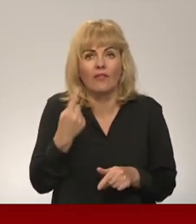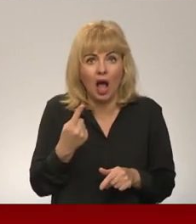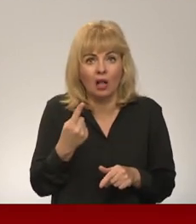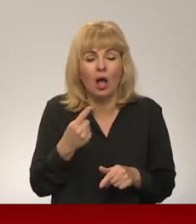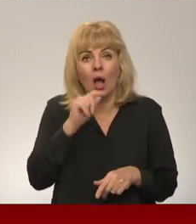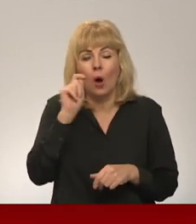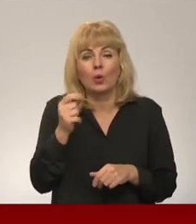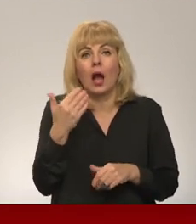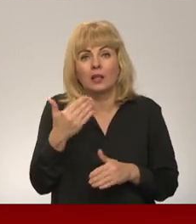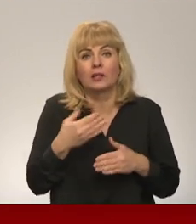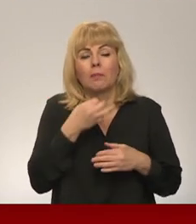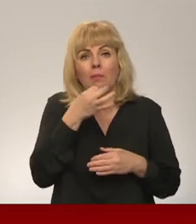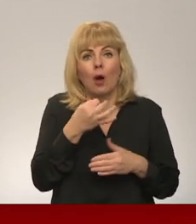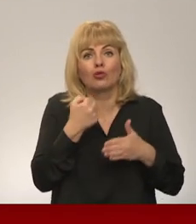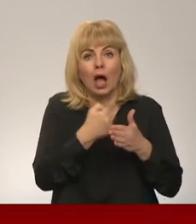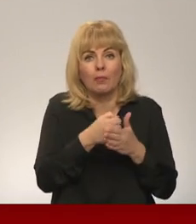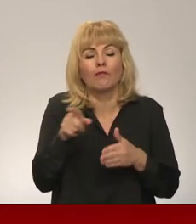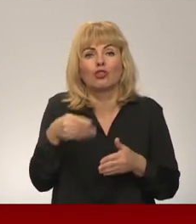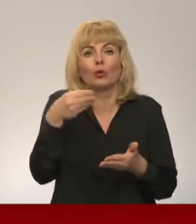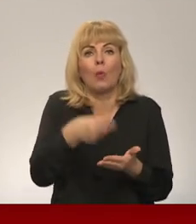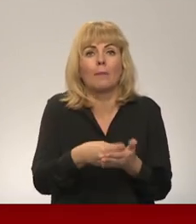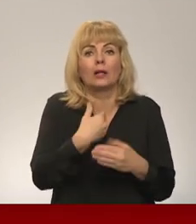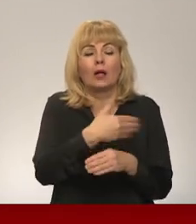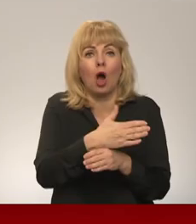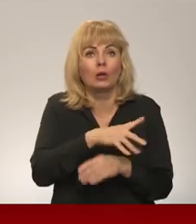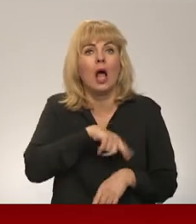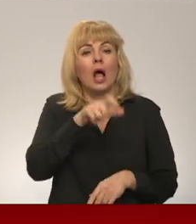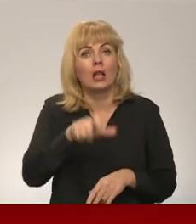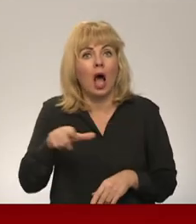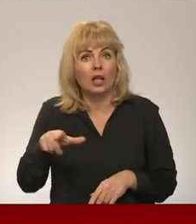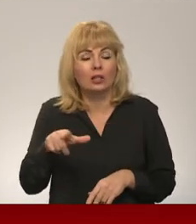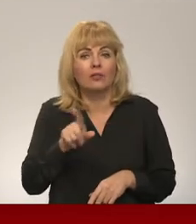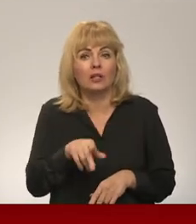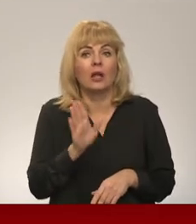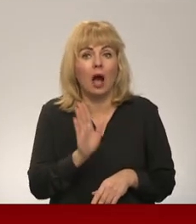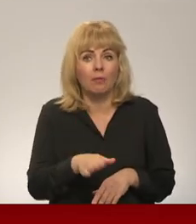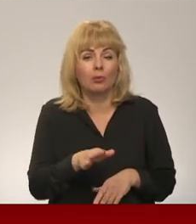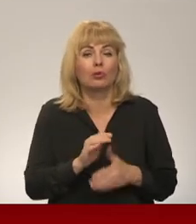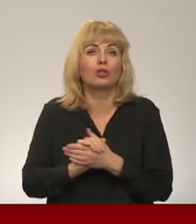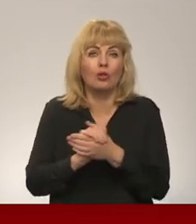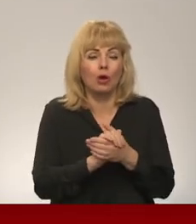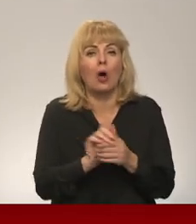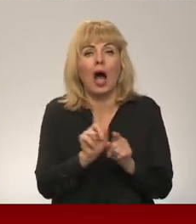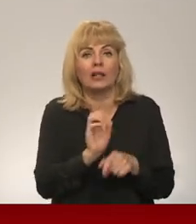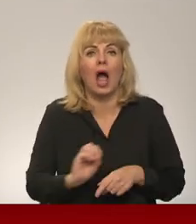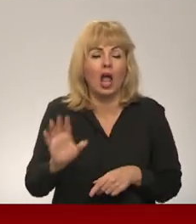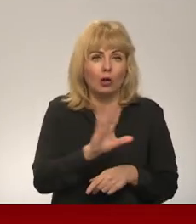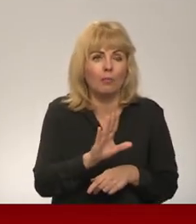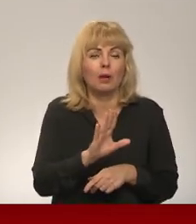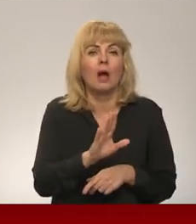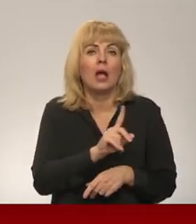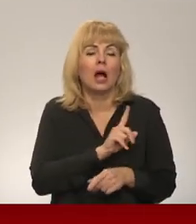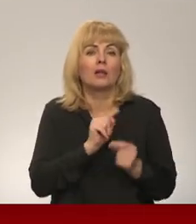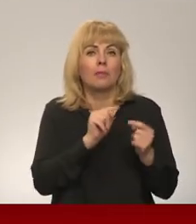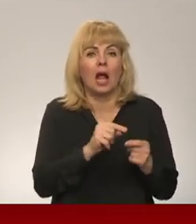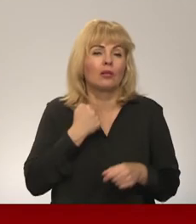atbalstam iekādājies kā roku. Latviešiem jābūt soldāriem visai Eiropai pret agresiju. Beidīgi, vēl